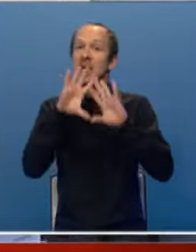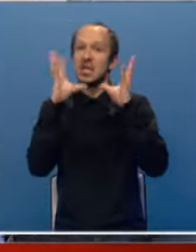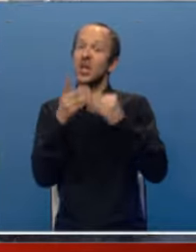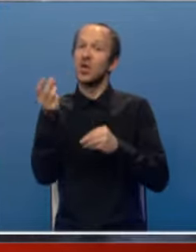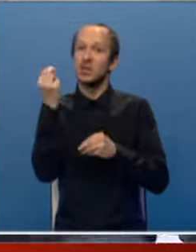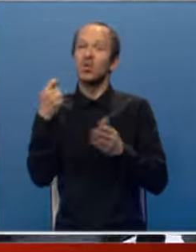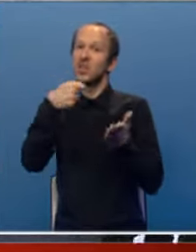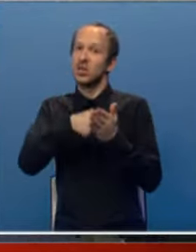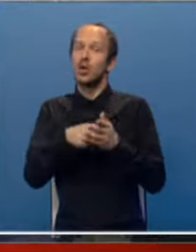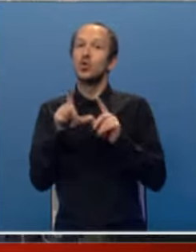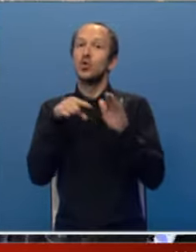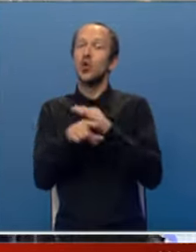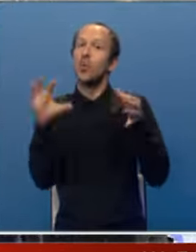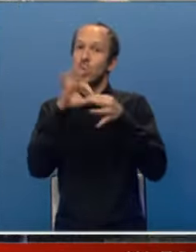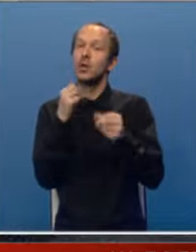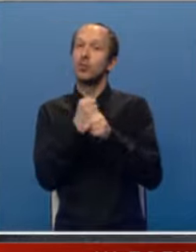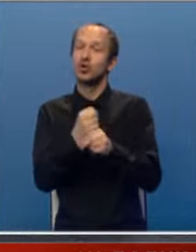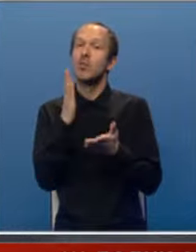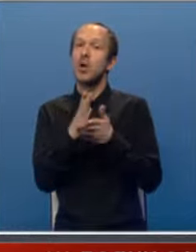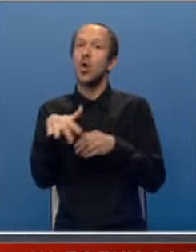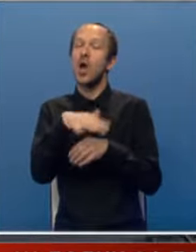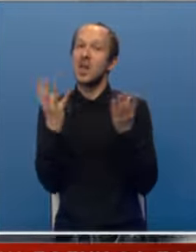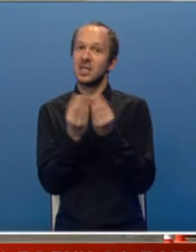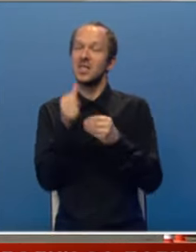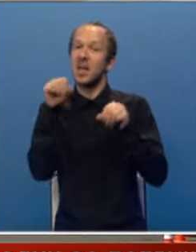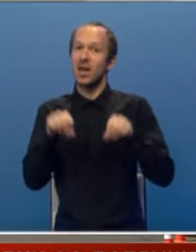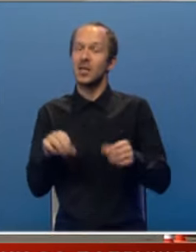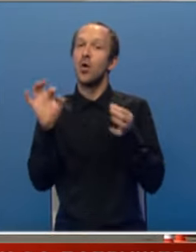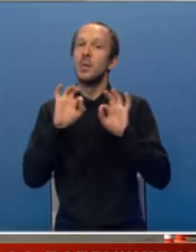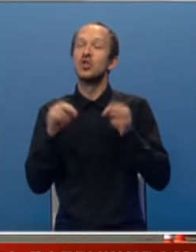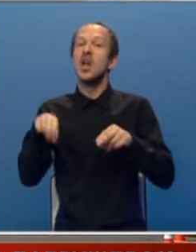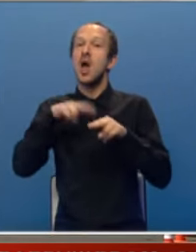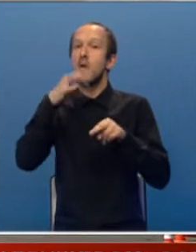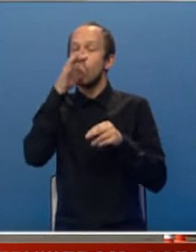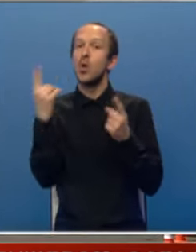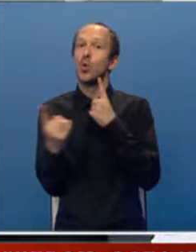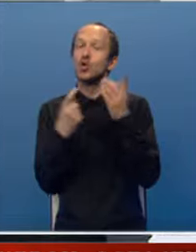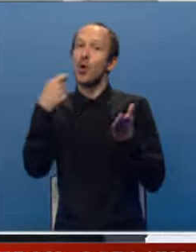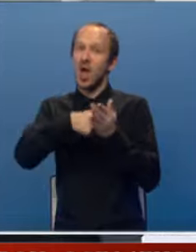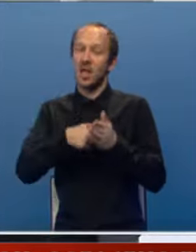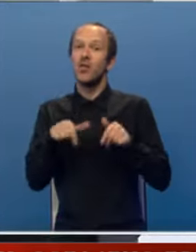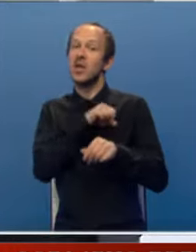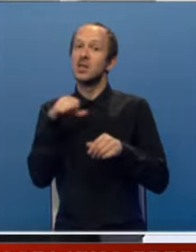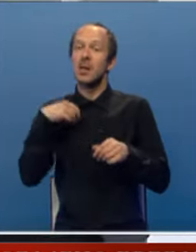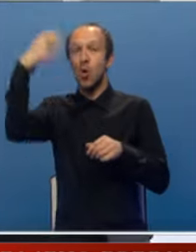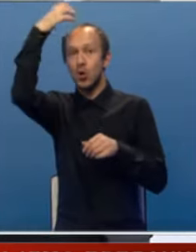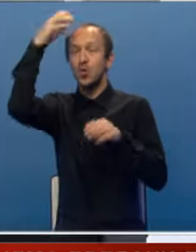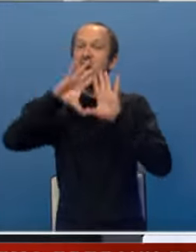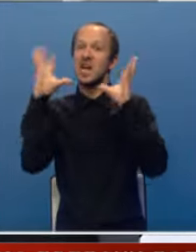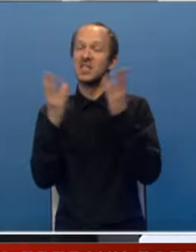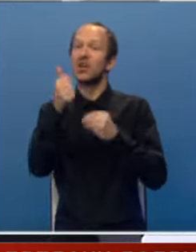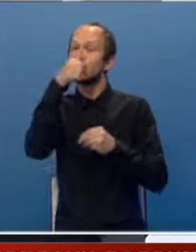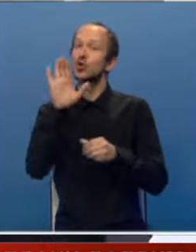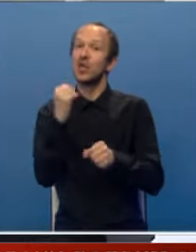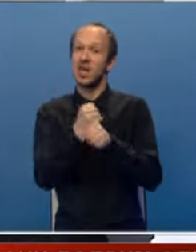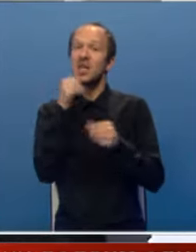Srpskoj. Investitorima su tokom projekta podrška bili i lokalna zajednica i vlada, obezbedivši im najbolje uslove za ulaganje. Ovo je samo kruna svega onog što su